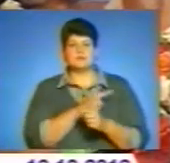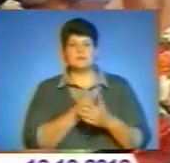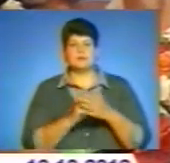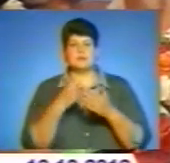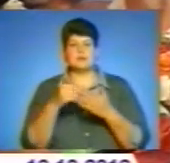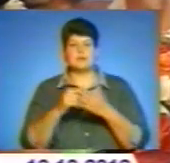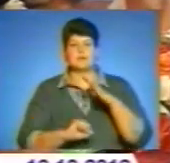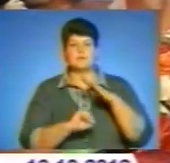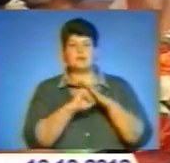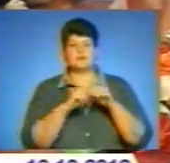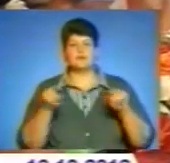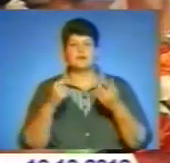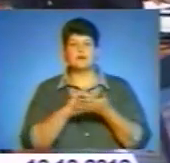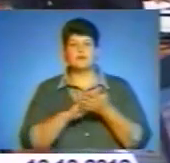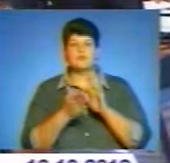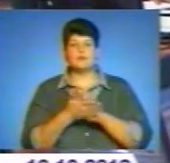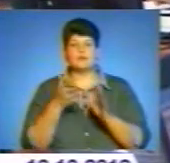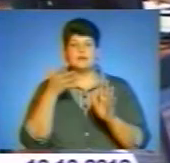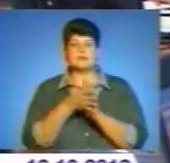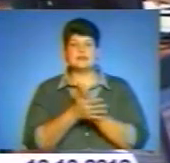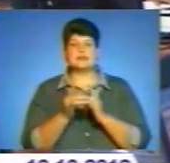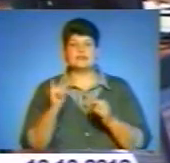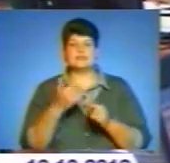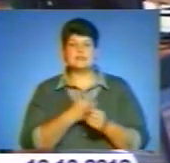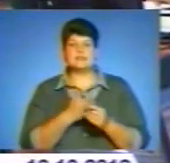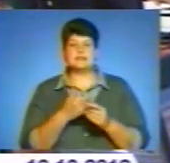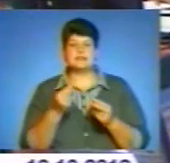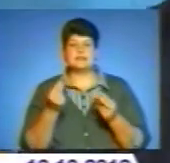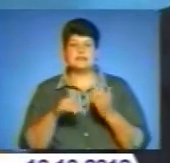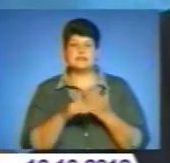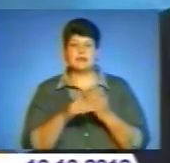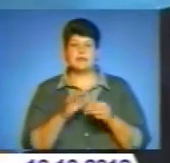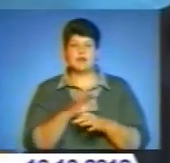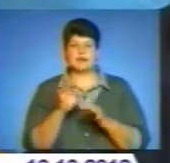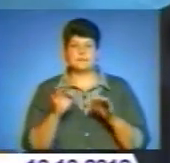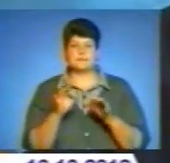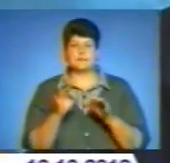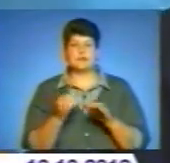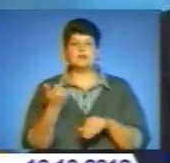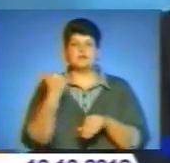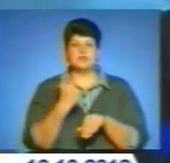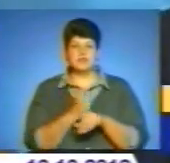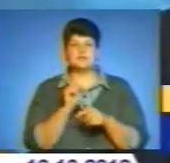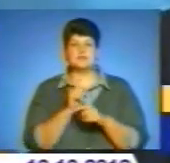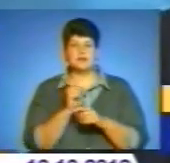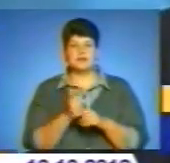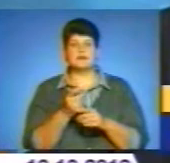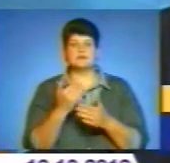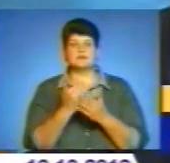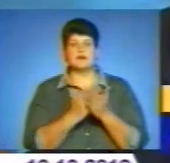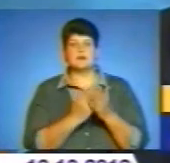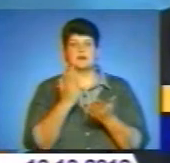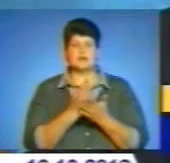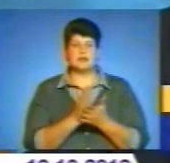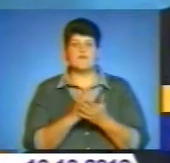гостей. Програма передбачає удосконалення системи управління туристичною галузю, зміцнення її матеріальної бази, створення умов для